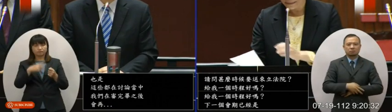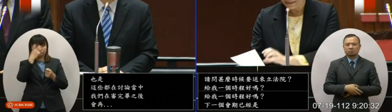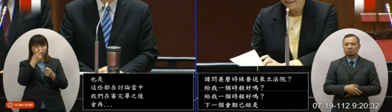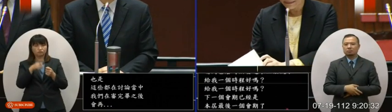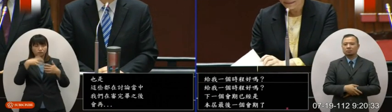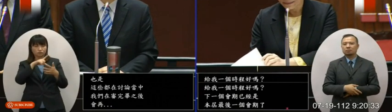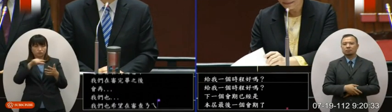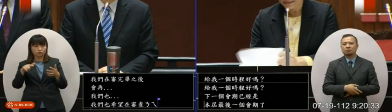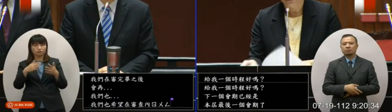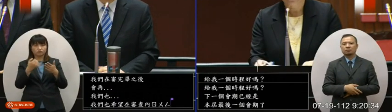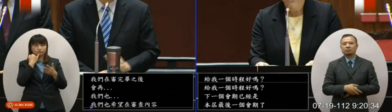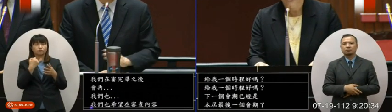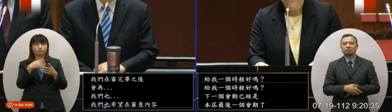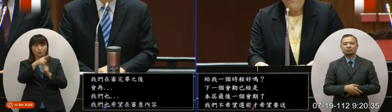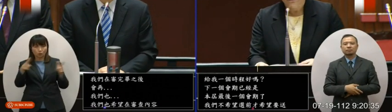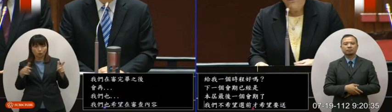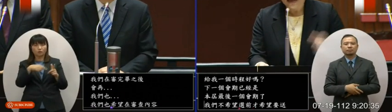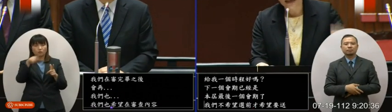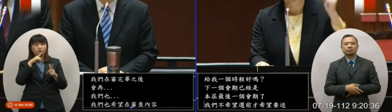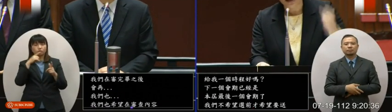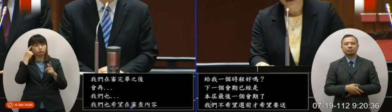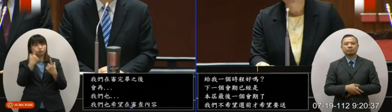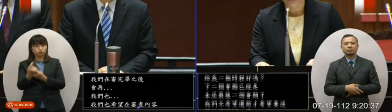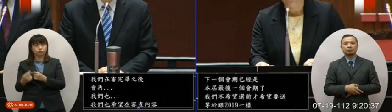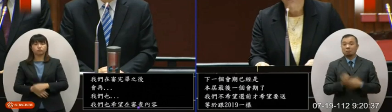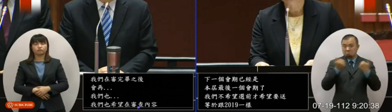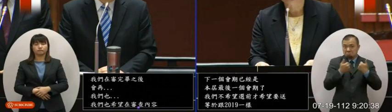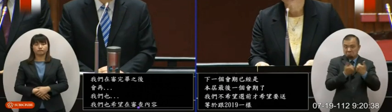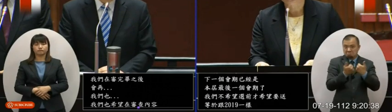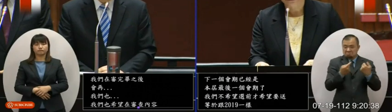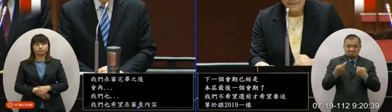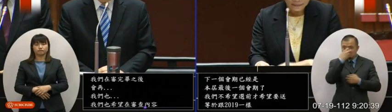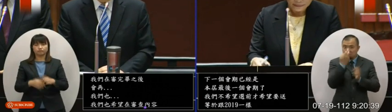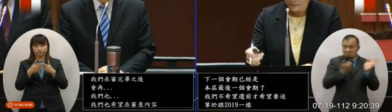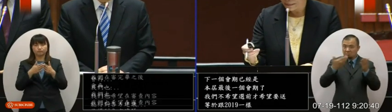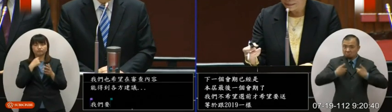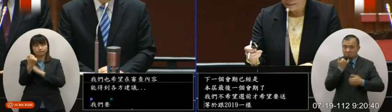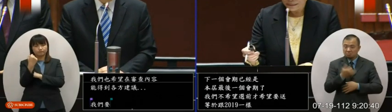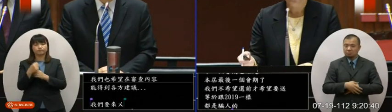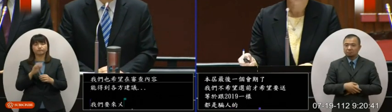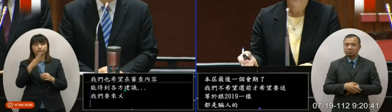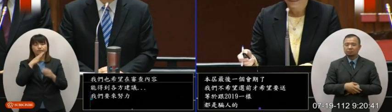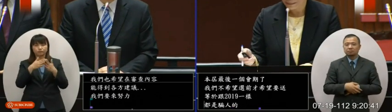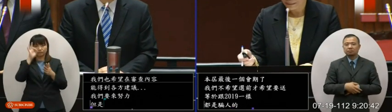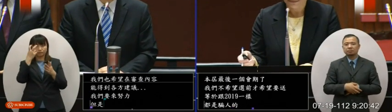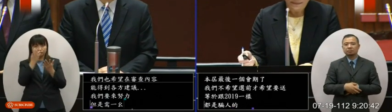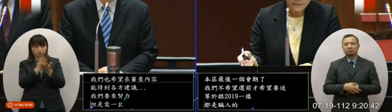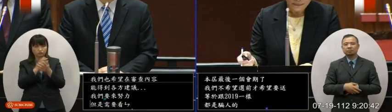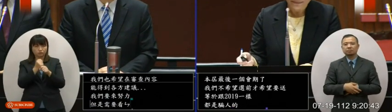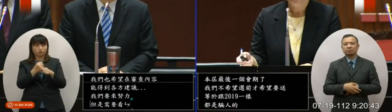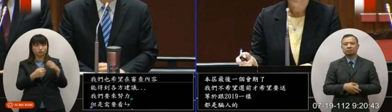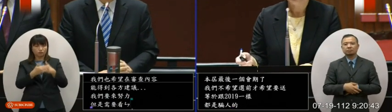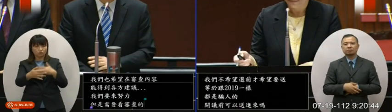这个审查的内容能够得到各方的建立他以前可以送进来吗我们要来努力但是需要看审查的